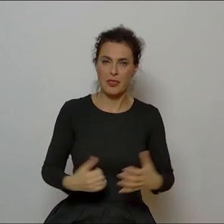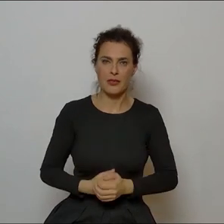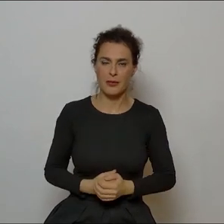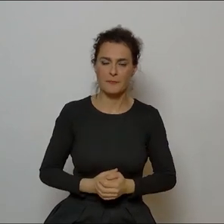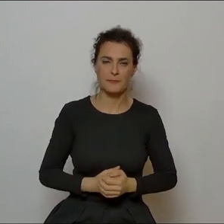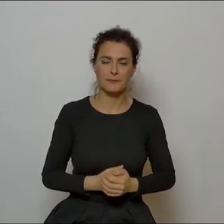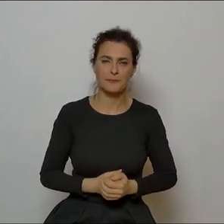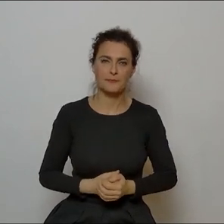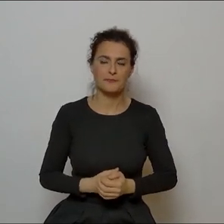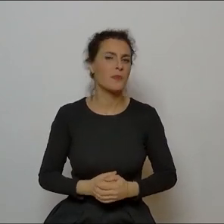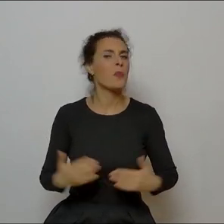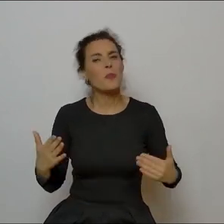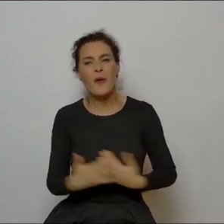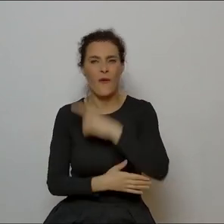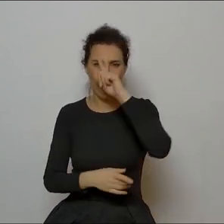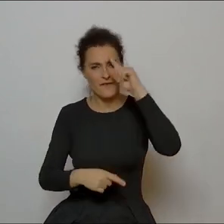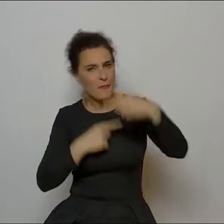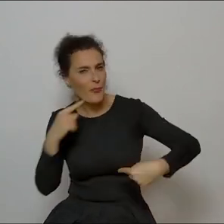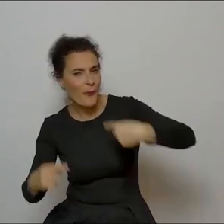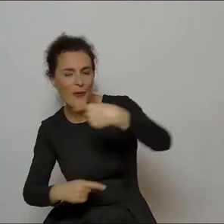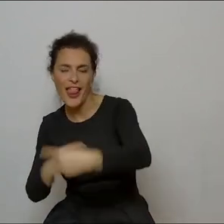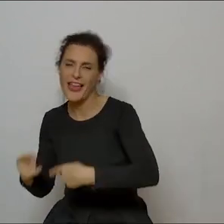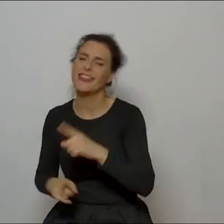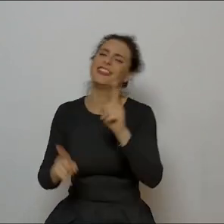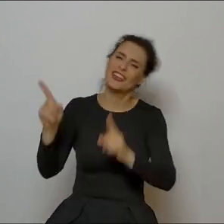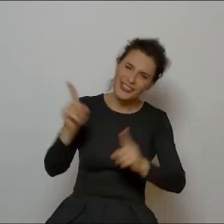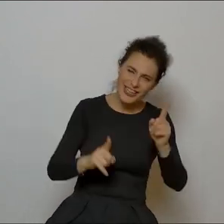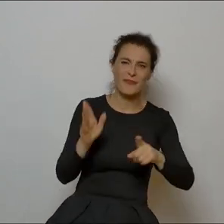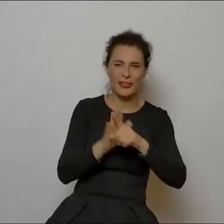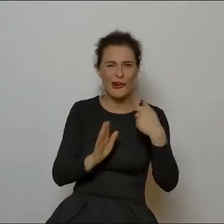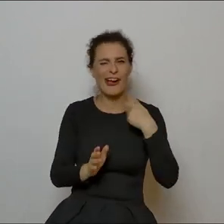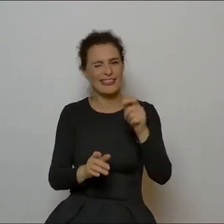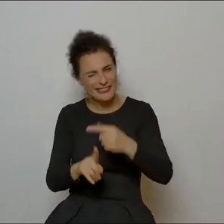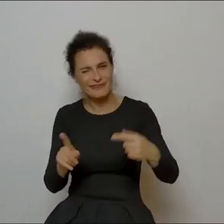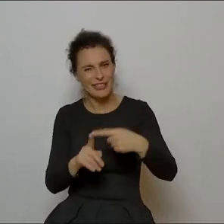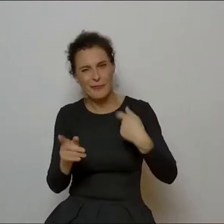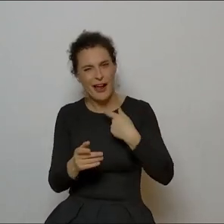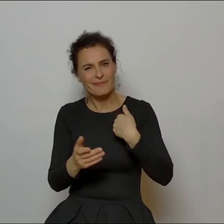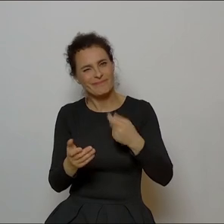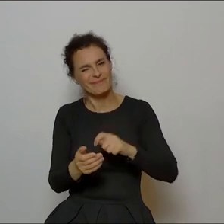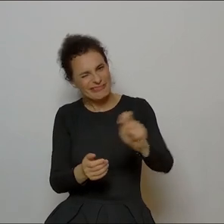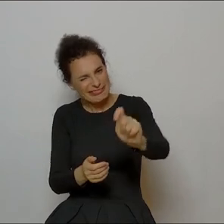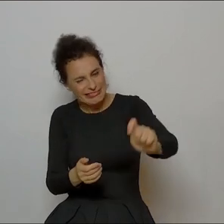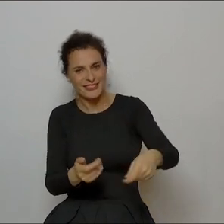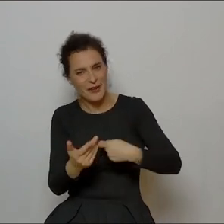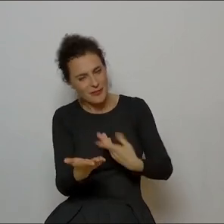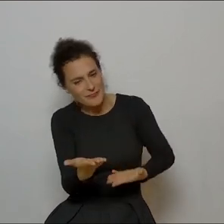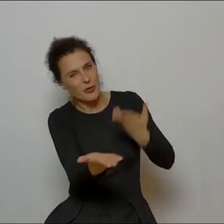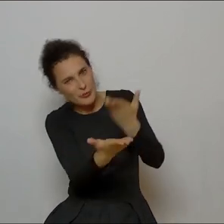zupełnie nowe pokolenie. Czasami trzeba trochę wziąć za uszy i podsunąć tego Norwida po prostu.